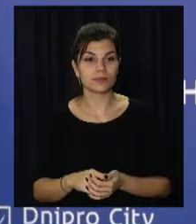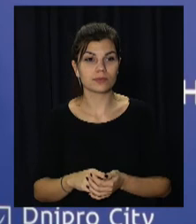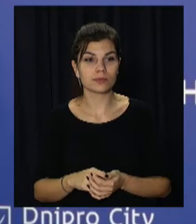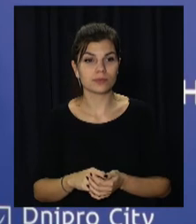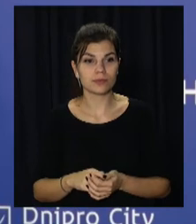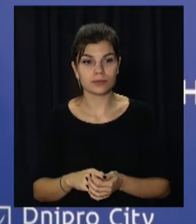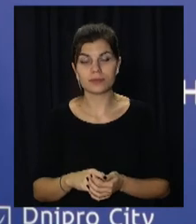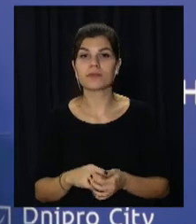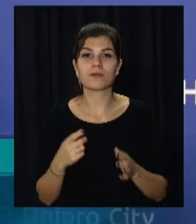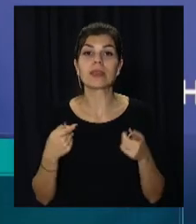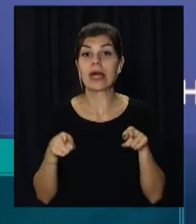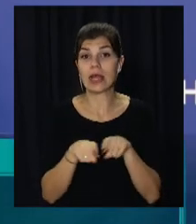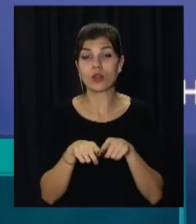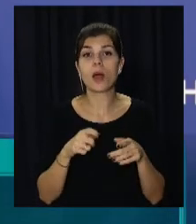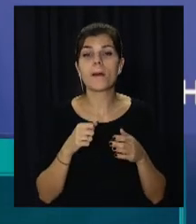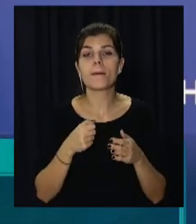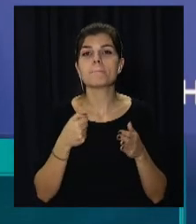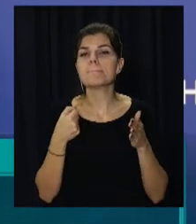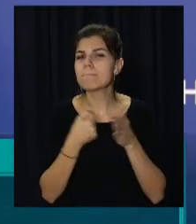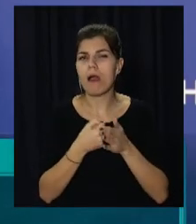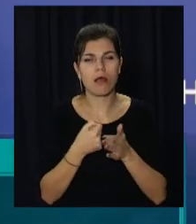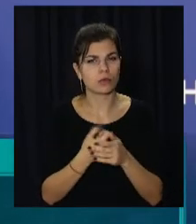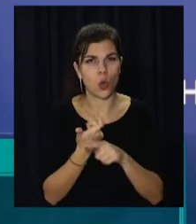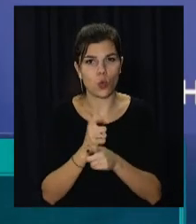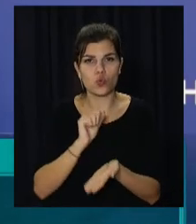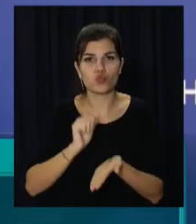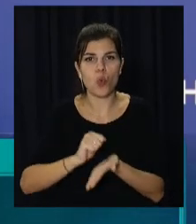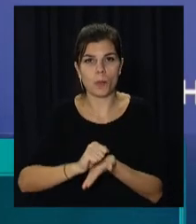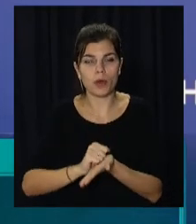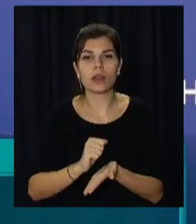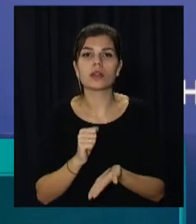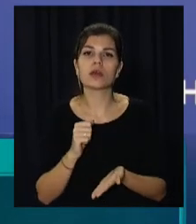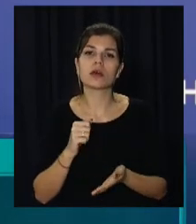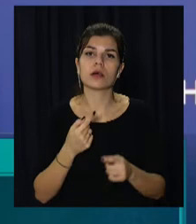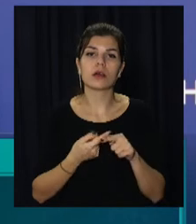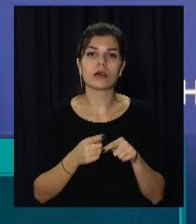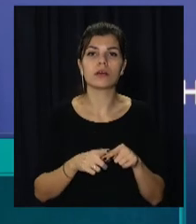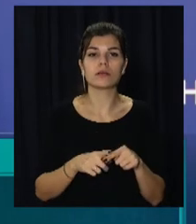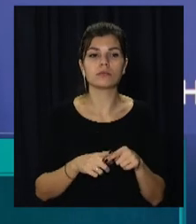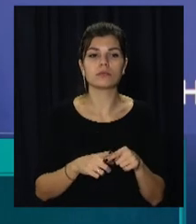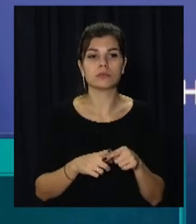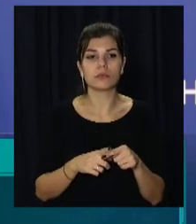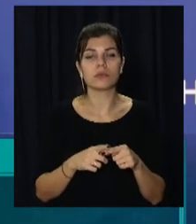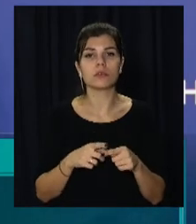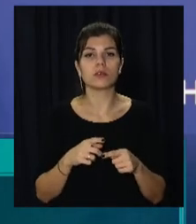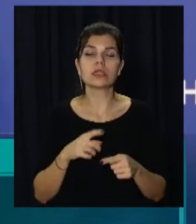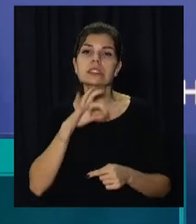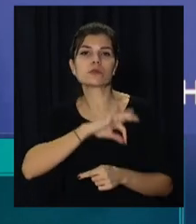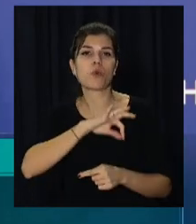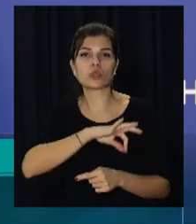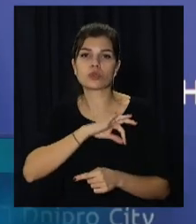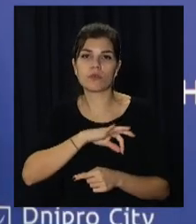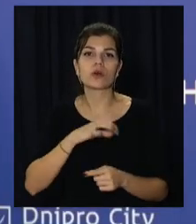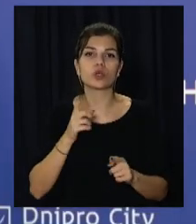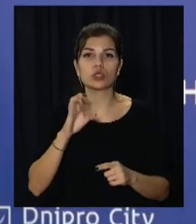Це такий базовий документ, к чому підійшли не просто формально, для того, щоб він був, а використовували в тому